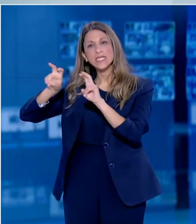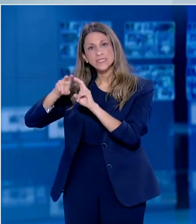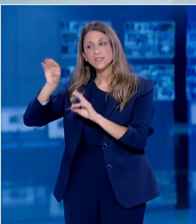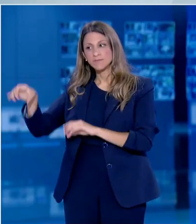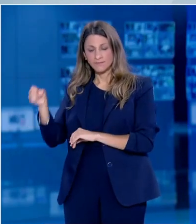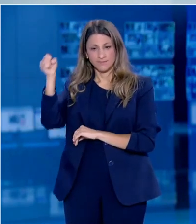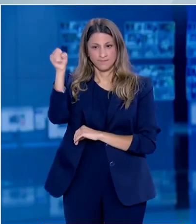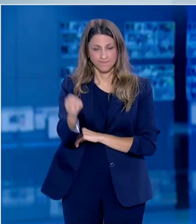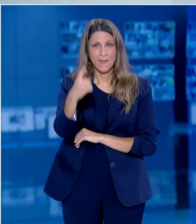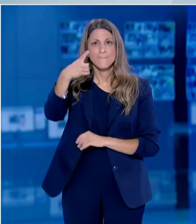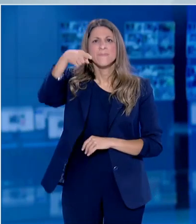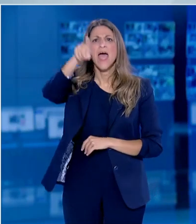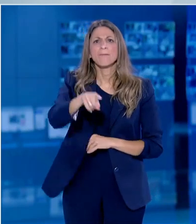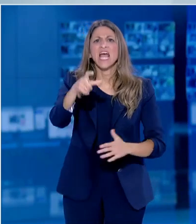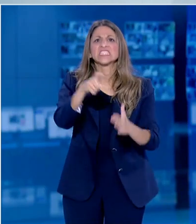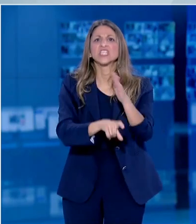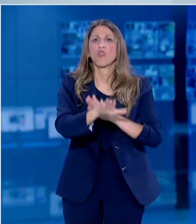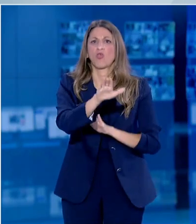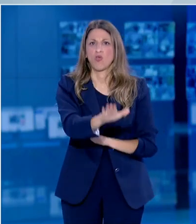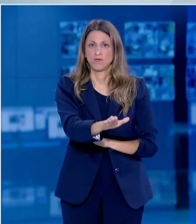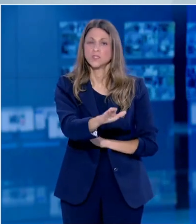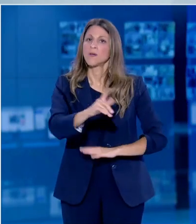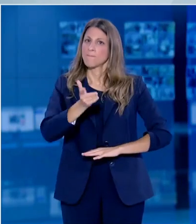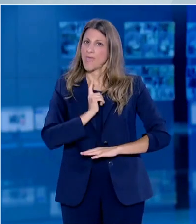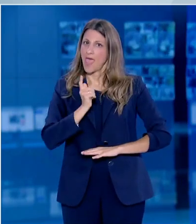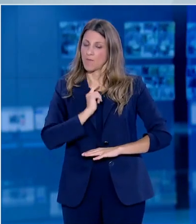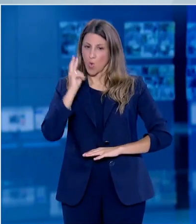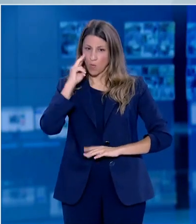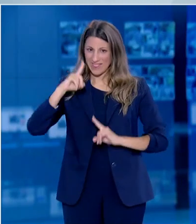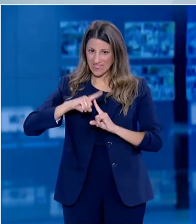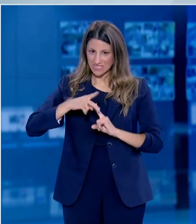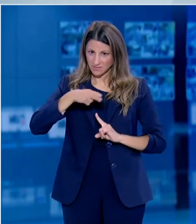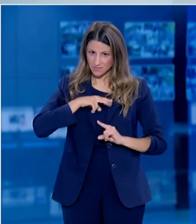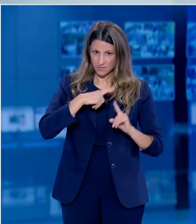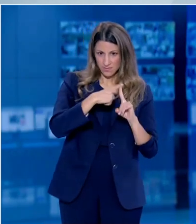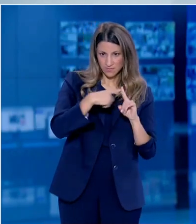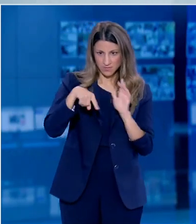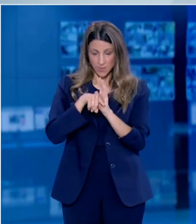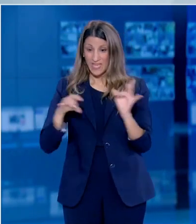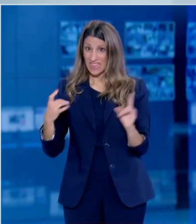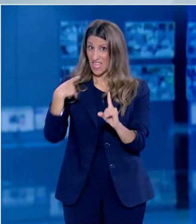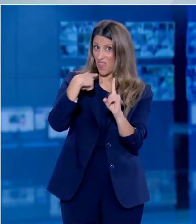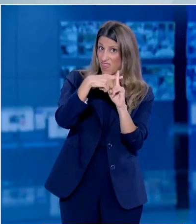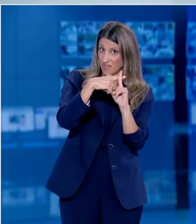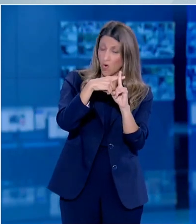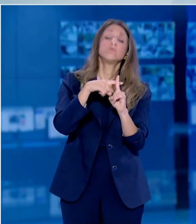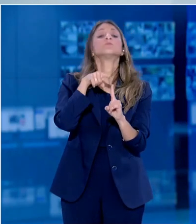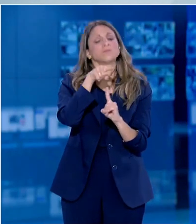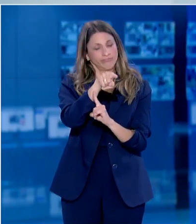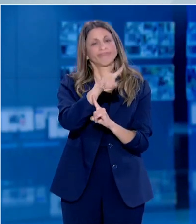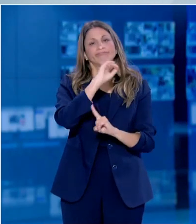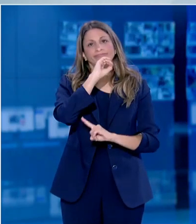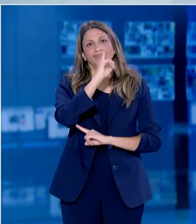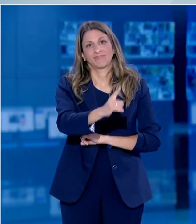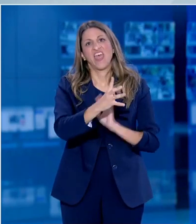σε εξοδοχείο της πρωτεύουσας μέχρι να τους ανακοινωθεί το αποτέλεσμα του τεστ. Σε περίπτωση που το τεστ είναι θετικό, η 14ήμερη